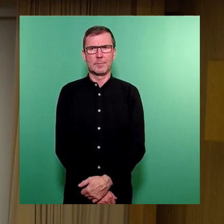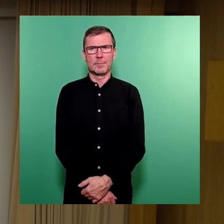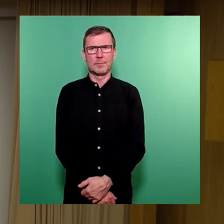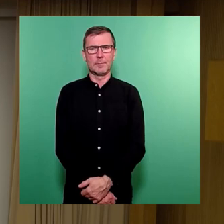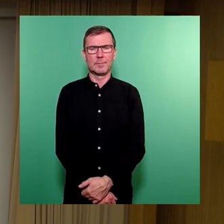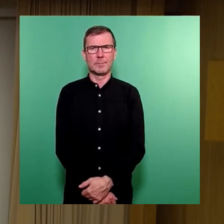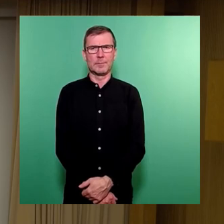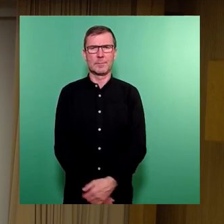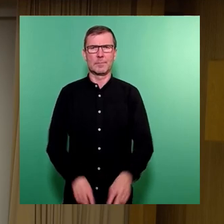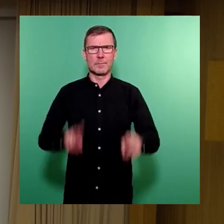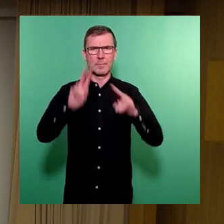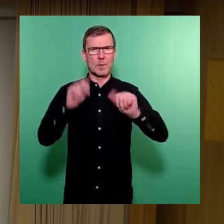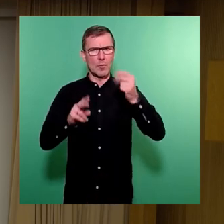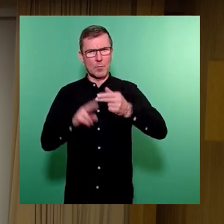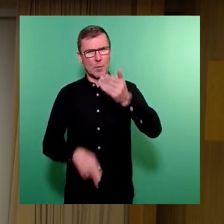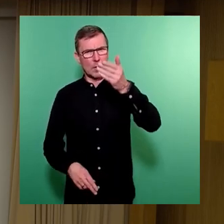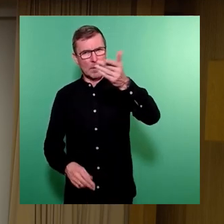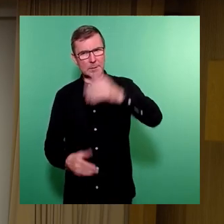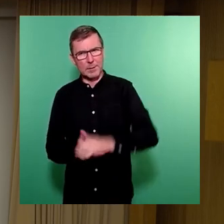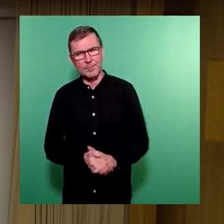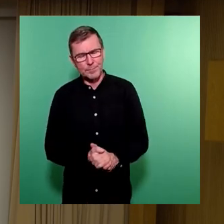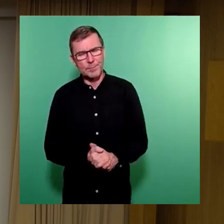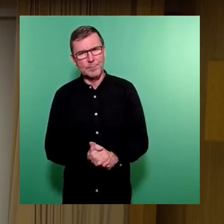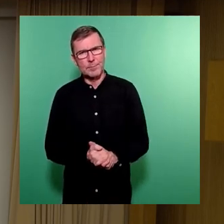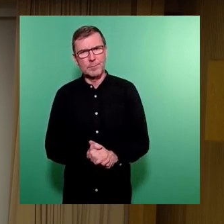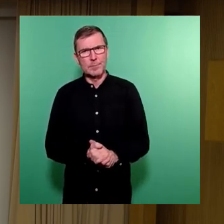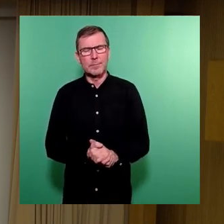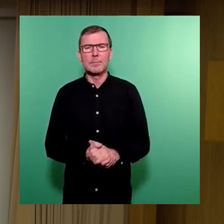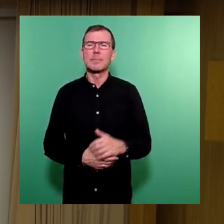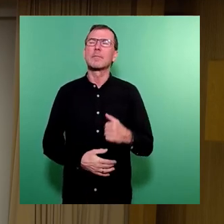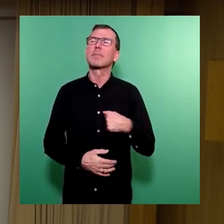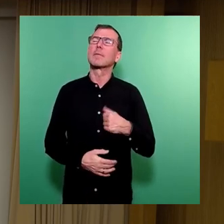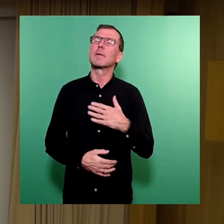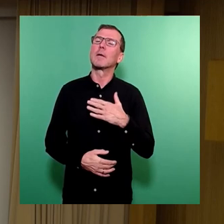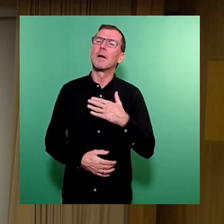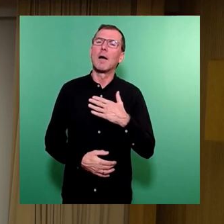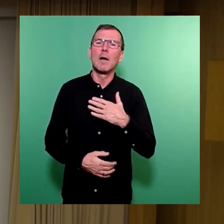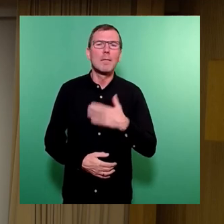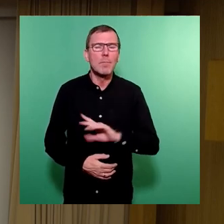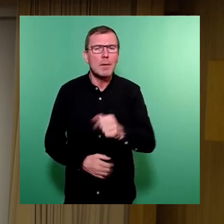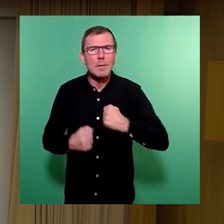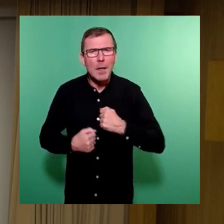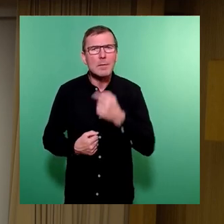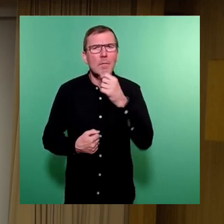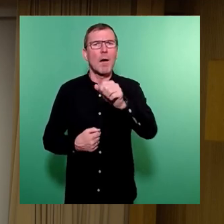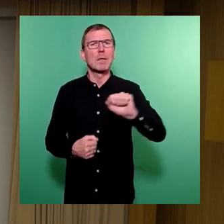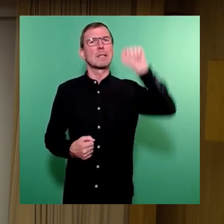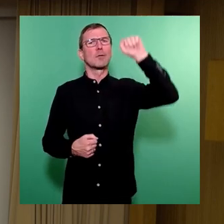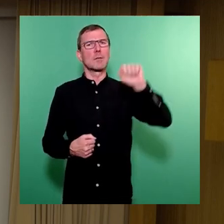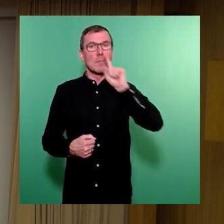Sehr geehrter Herr Oberbürgermeister, scheue dich nicht zu fragen, Genosse. Was du nicht selber weißt, weißt du nicht.